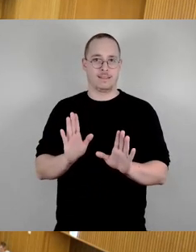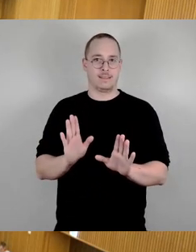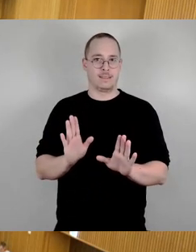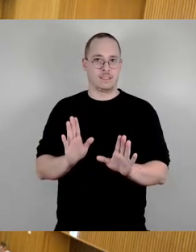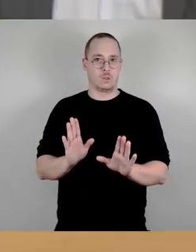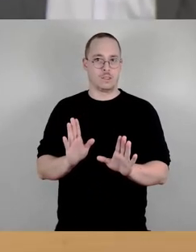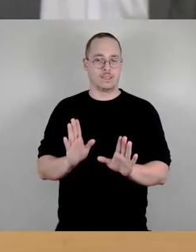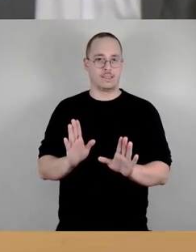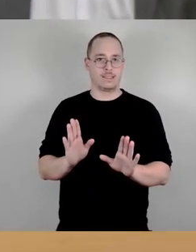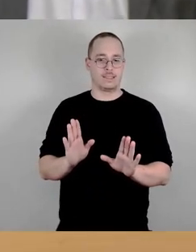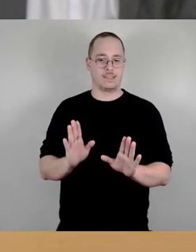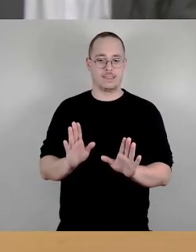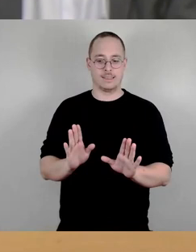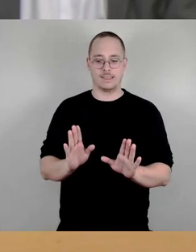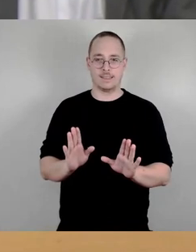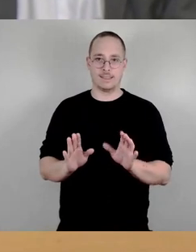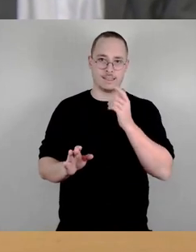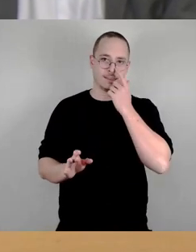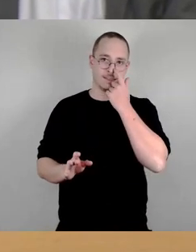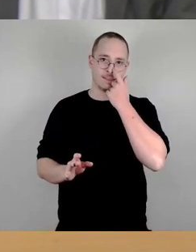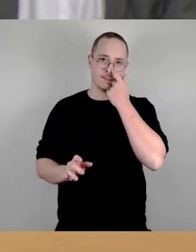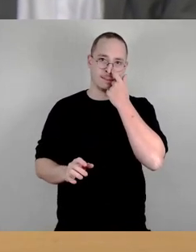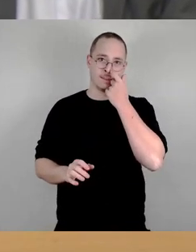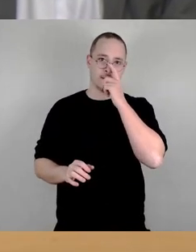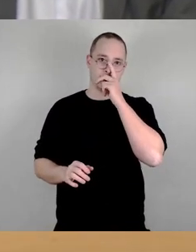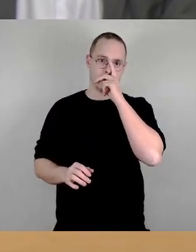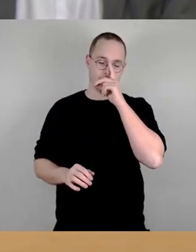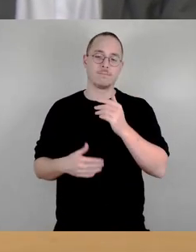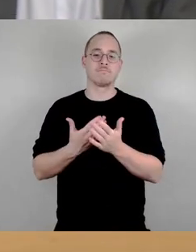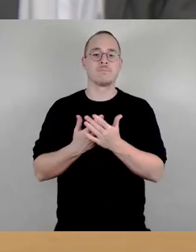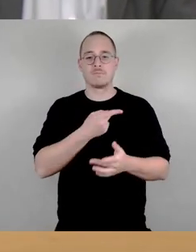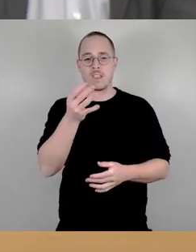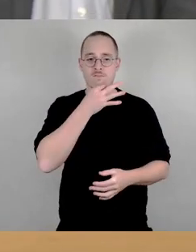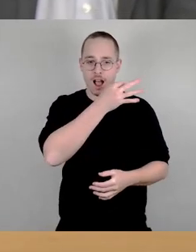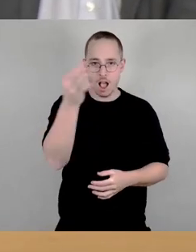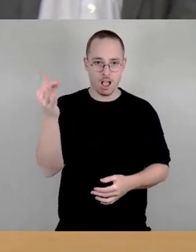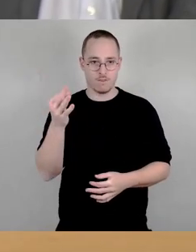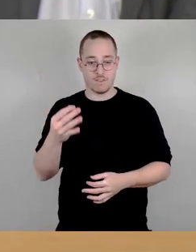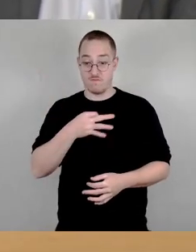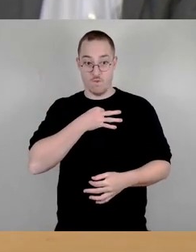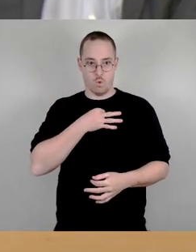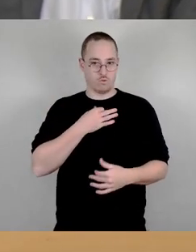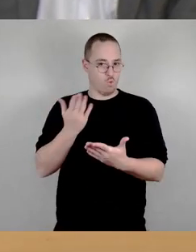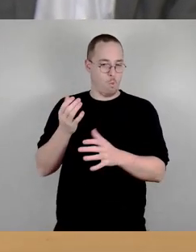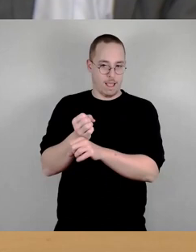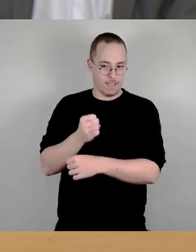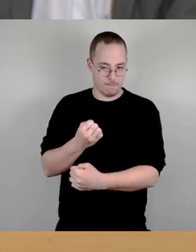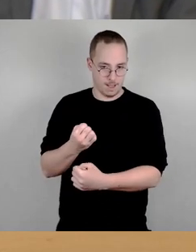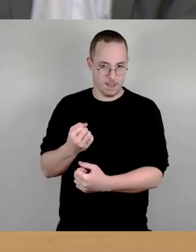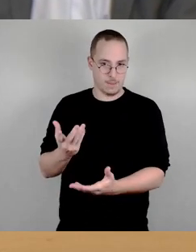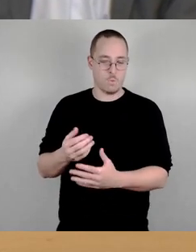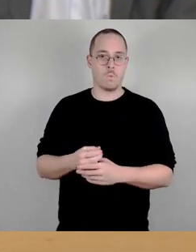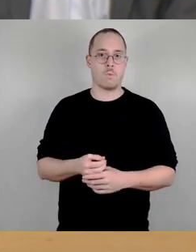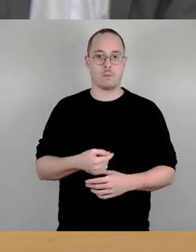nie, wer dafür ist, weil wer Rederecht, und Rederecht ist Rederecht für mich, wenn das gewünscht